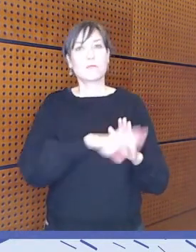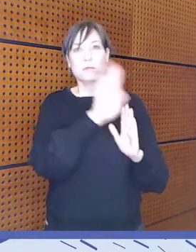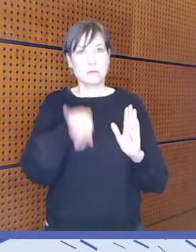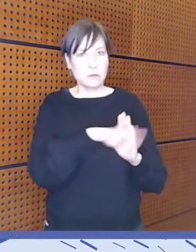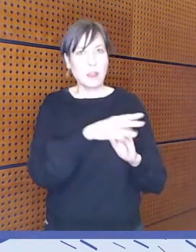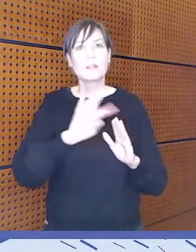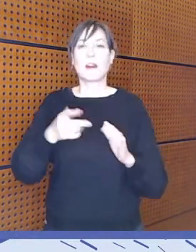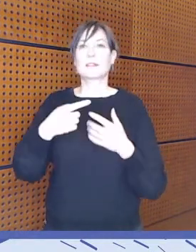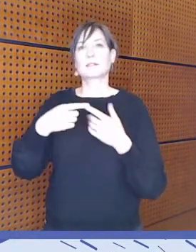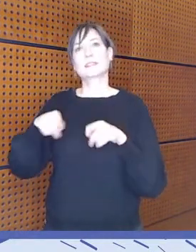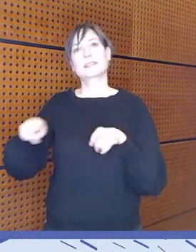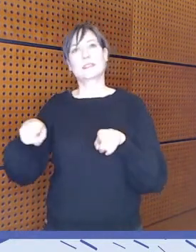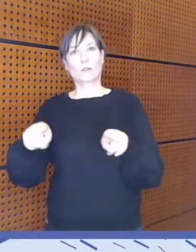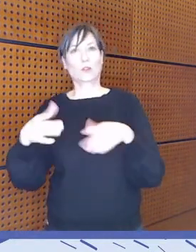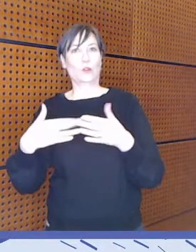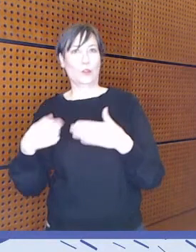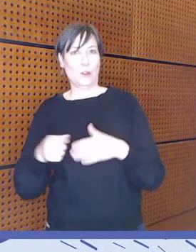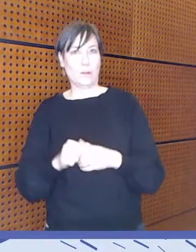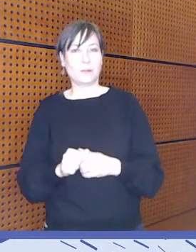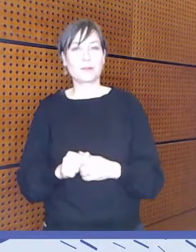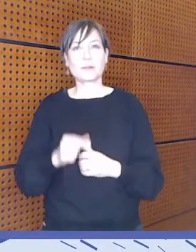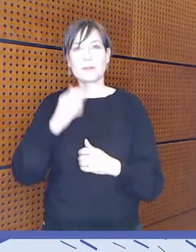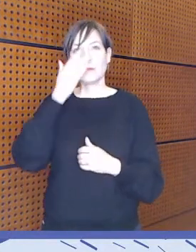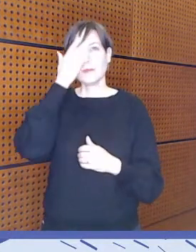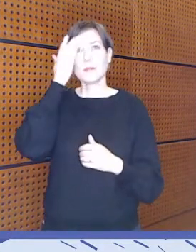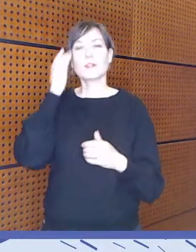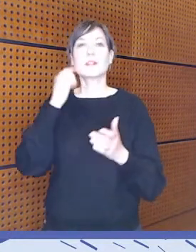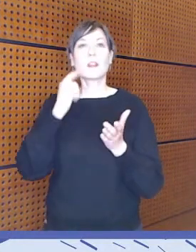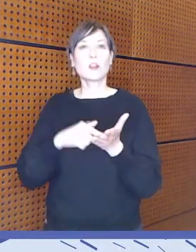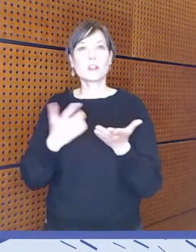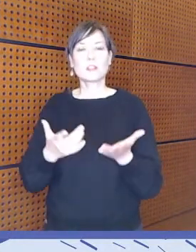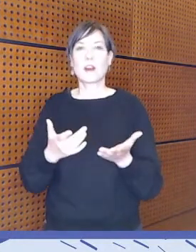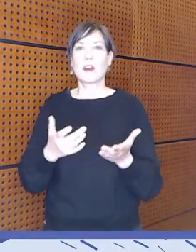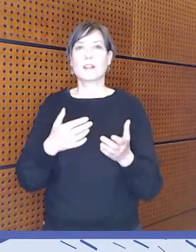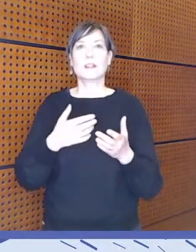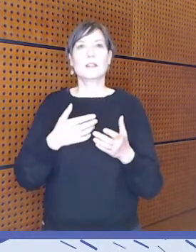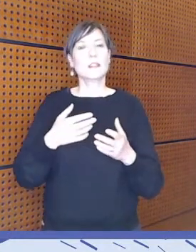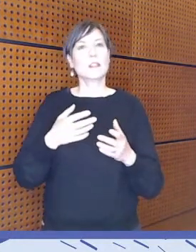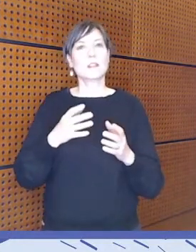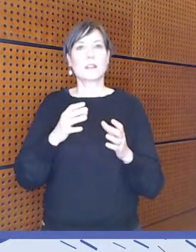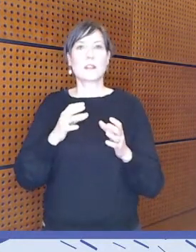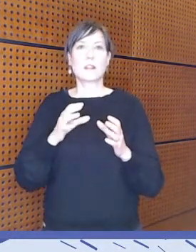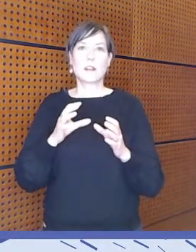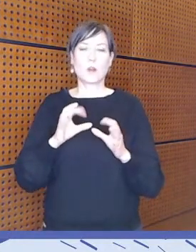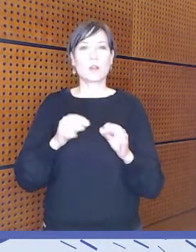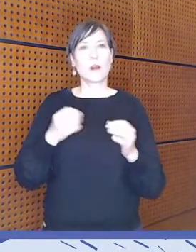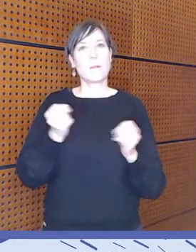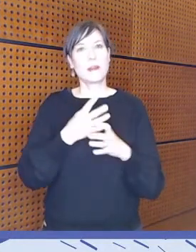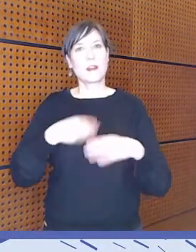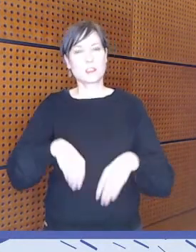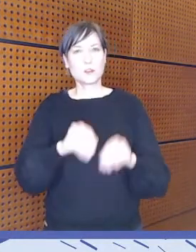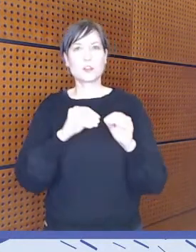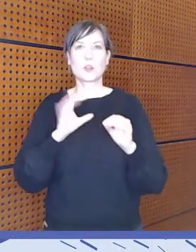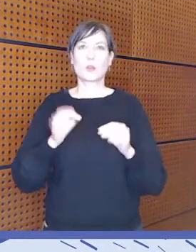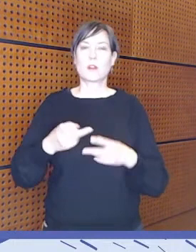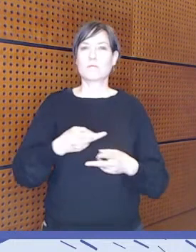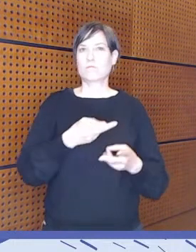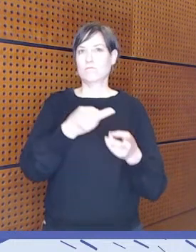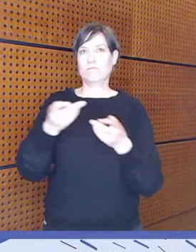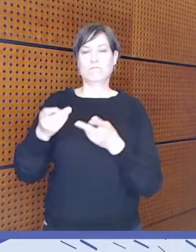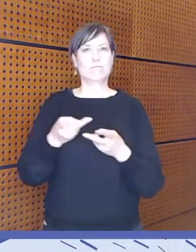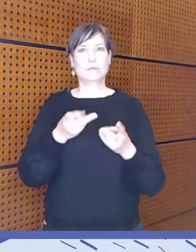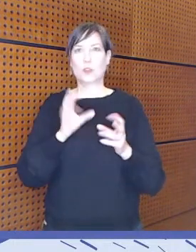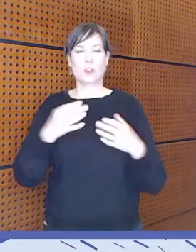toimintaa. Ja tavoitteena meillä oli tosiaan kartoittaa tätä yhdenvertaisuuden ja osallisuuden toteutumista mediakasvatuksessa ja mediaympäristössä.